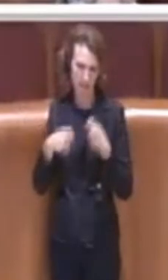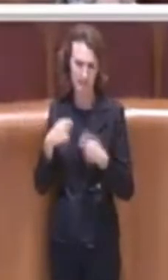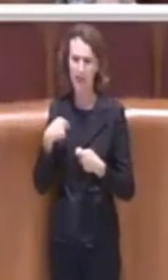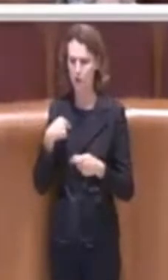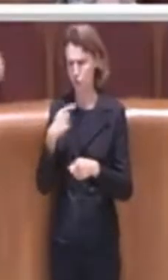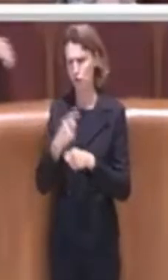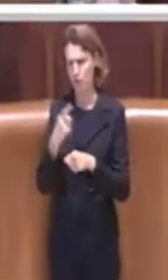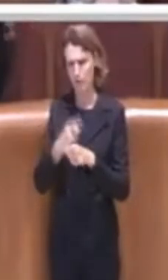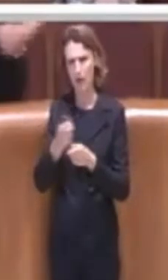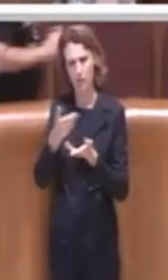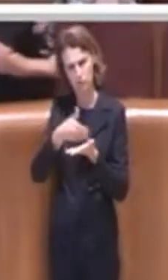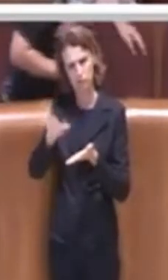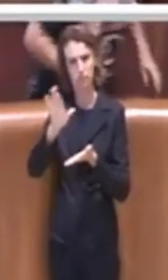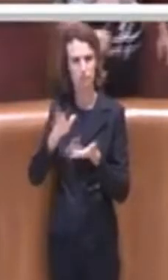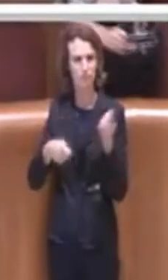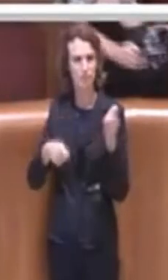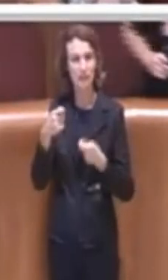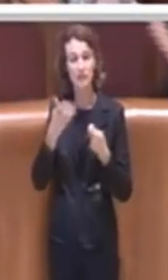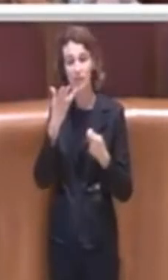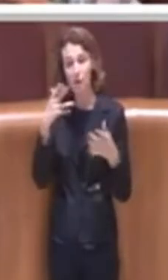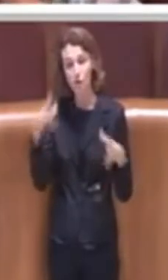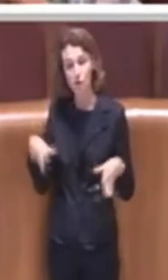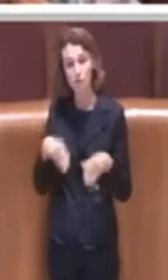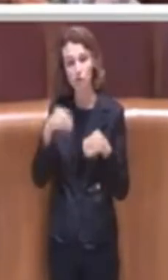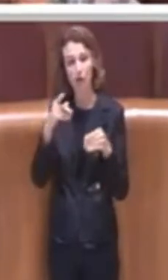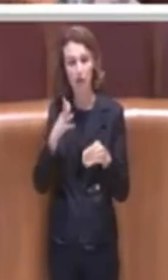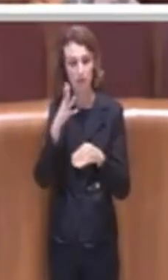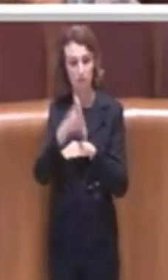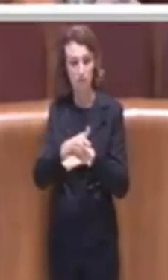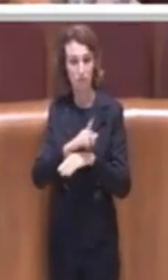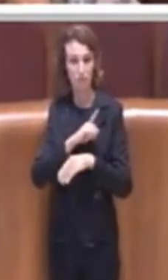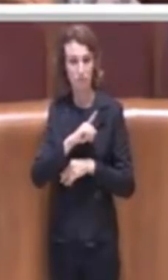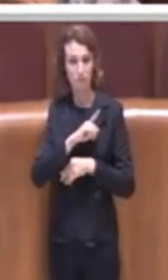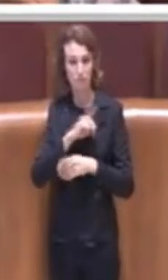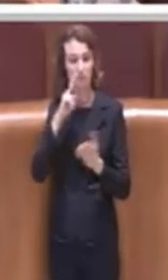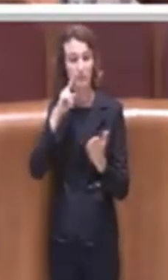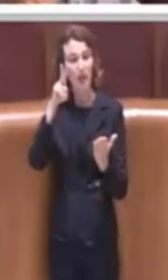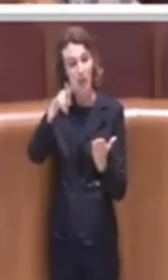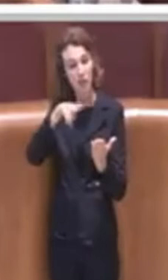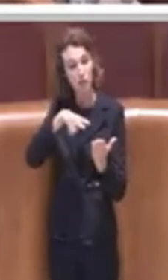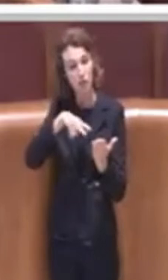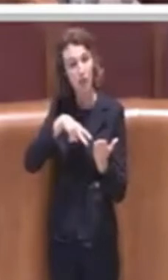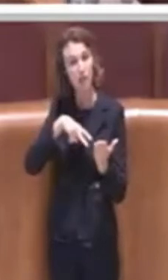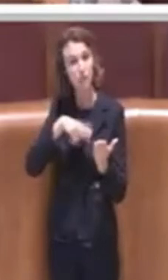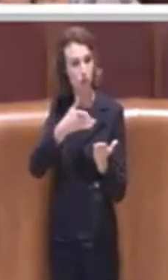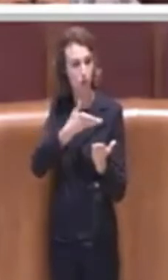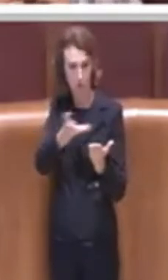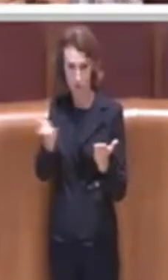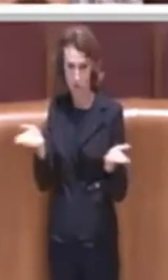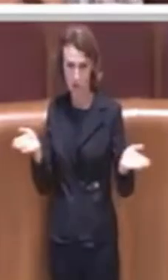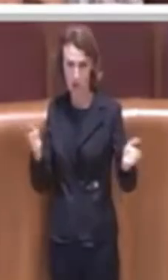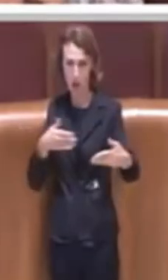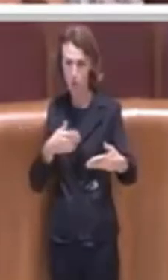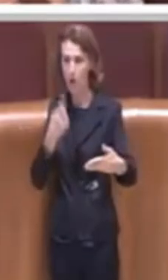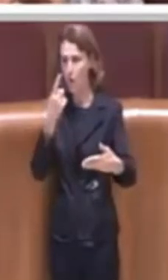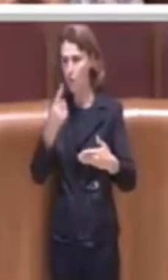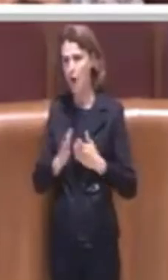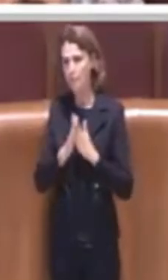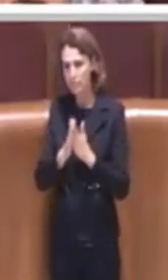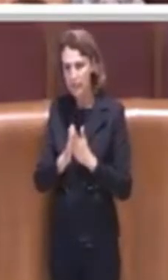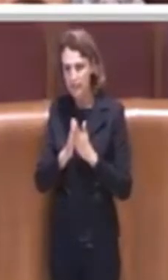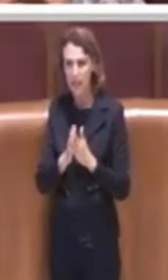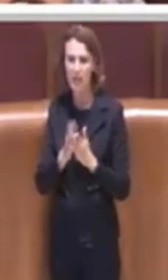intervento leggendo all'aula una comunicazione, una preghiera, un